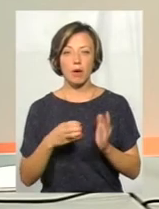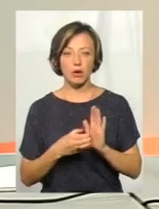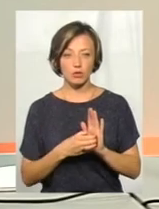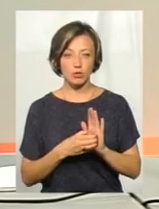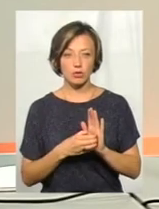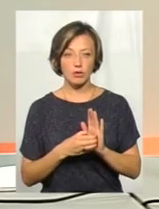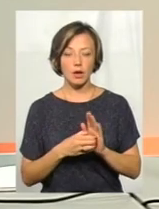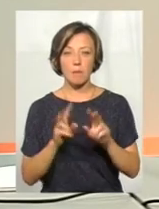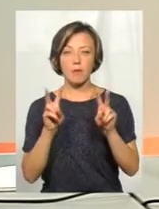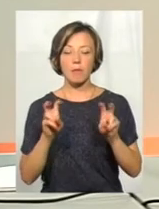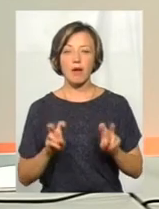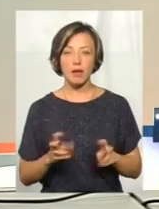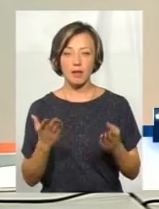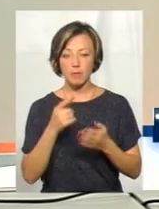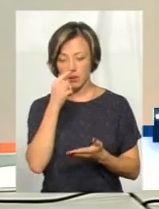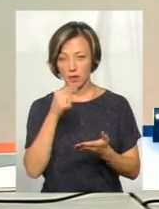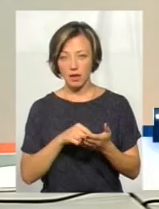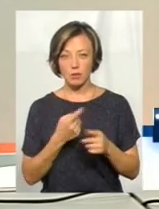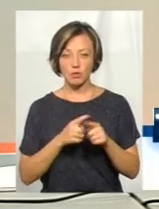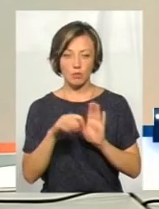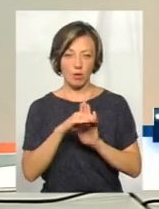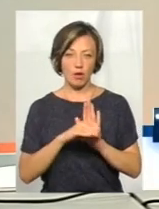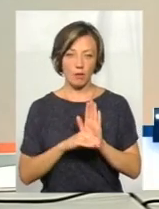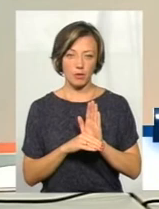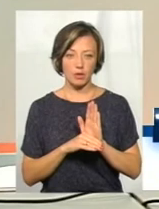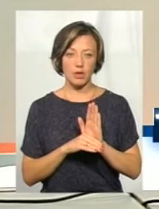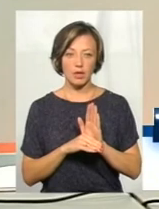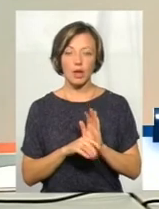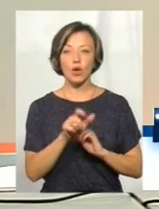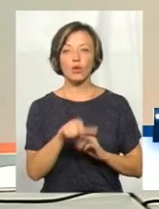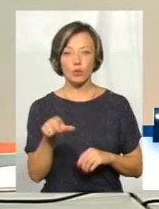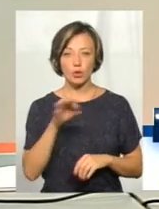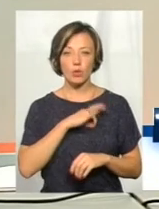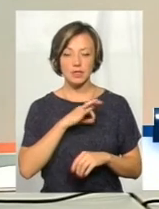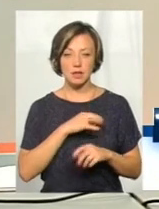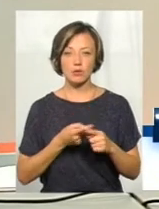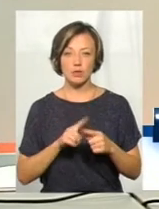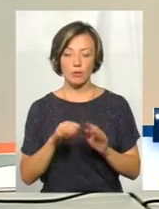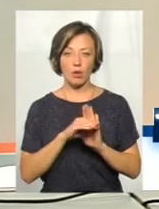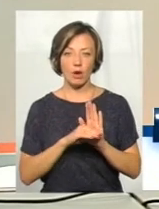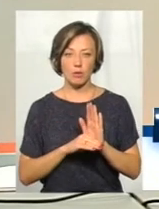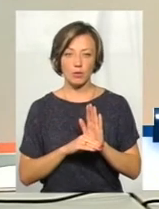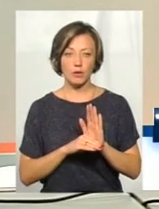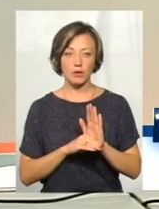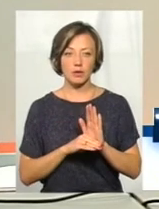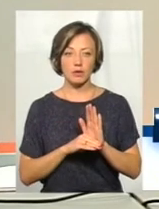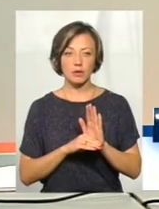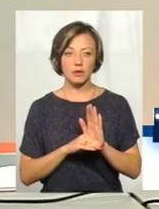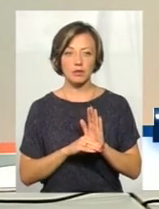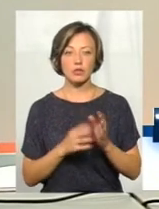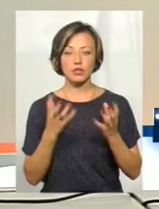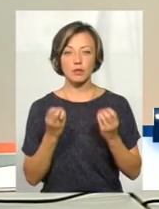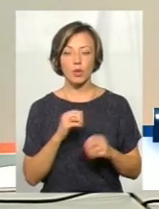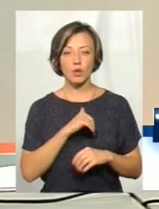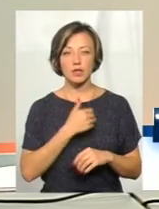препаратів, які підпадають про цю програму. Тобто люди користуються цією програмою. І ще